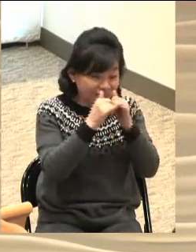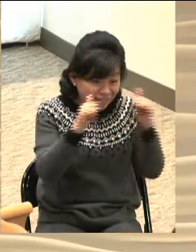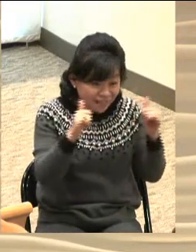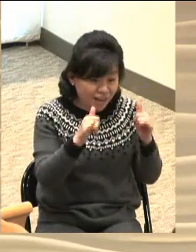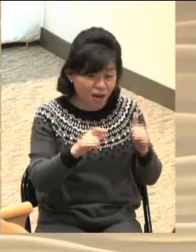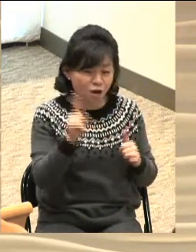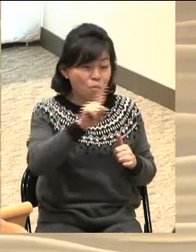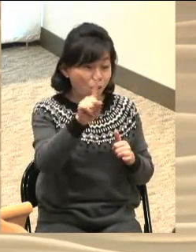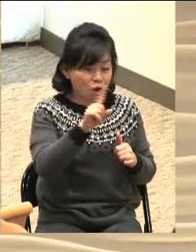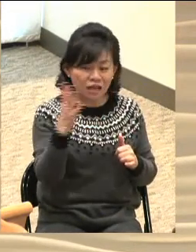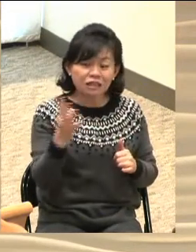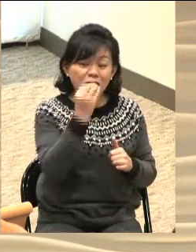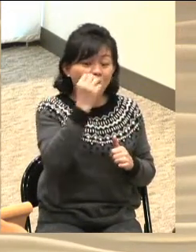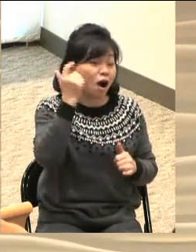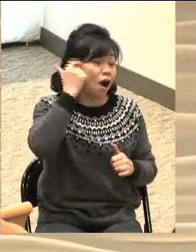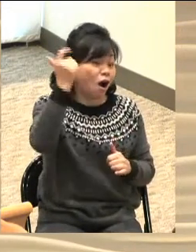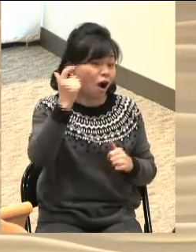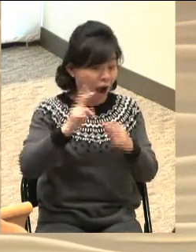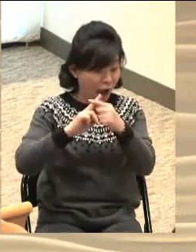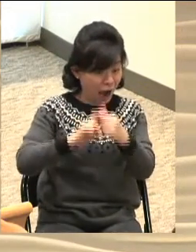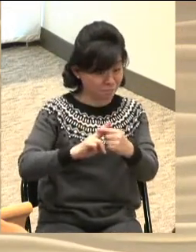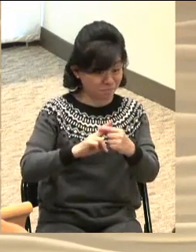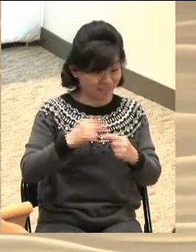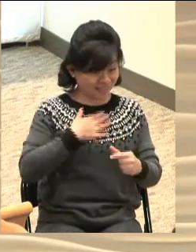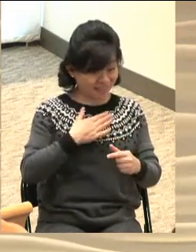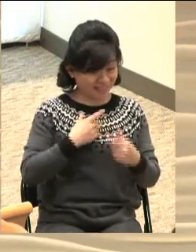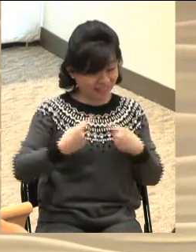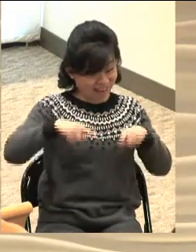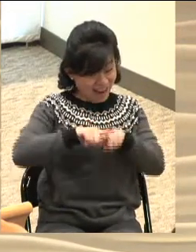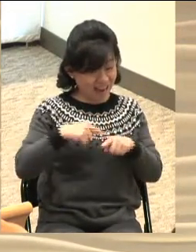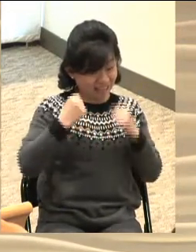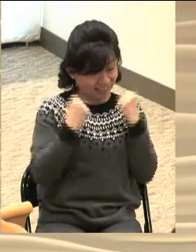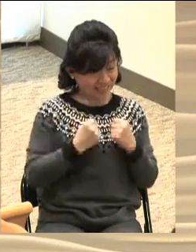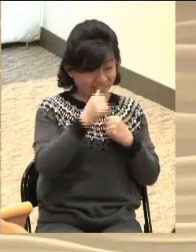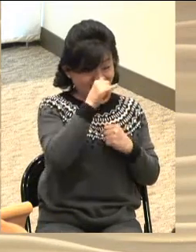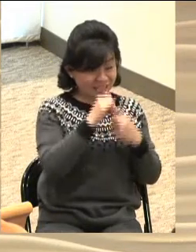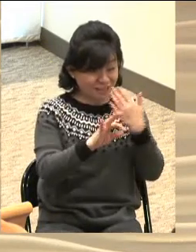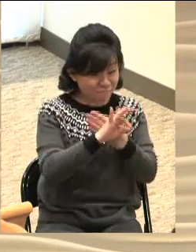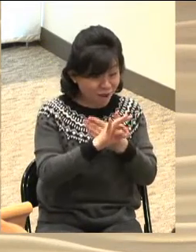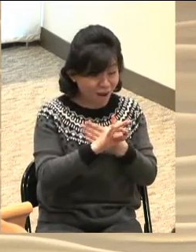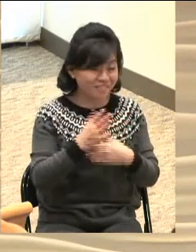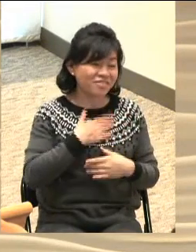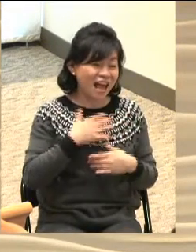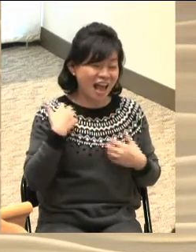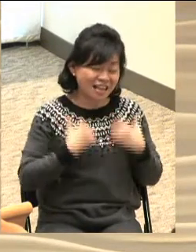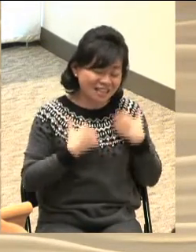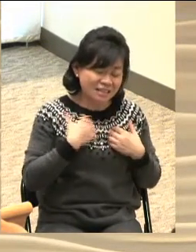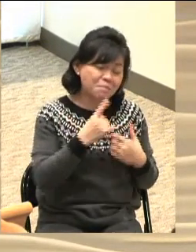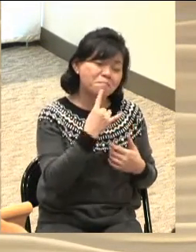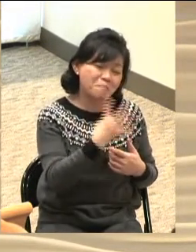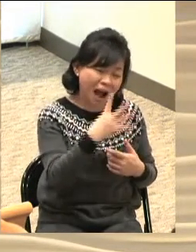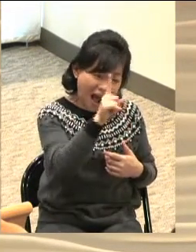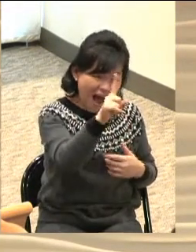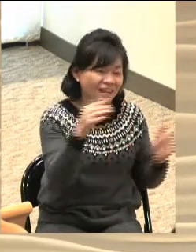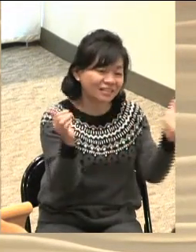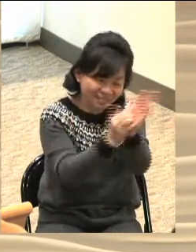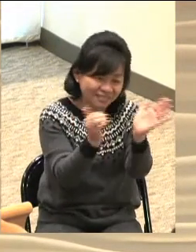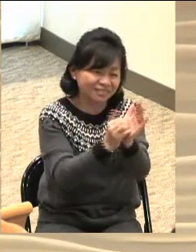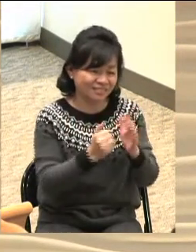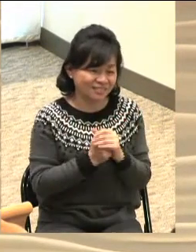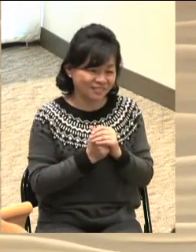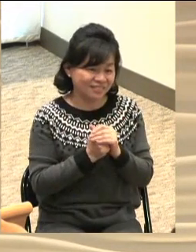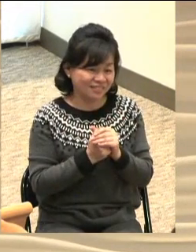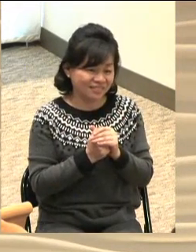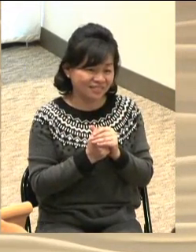성령님이십니다 성령이 충만할 때 우리 안에 기쁨이 충만한 것이죠 오직 성령의 열매는